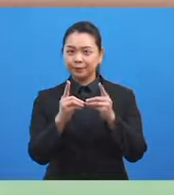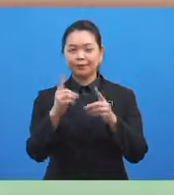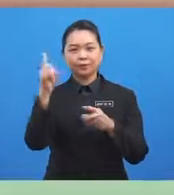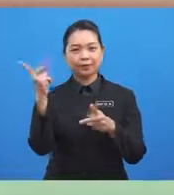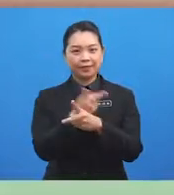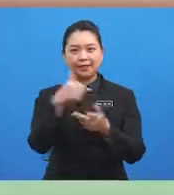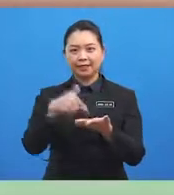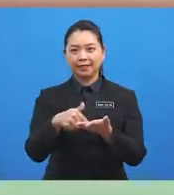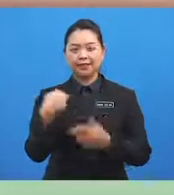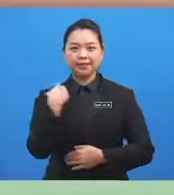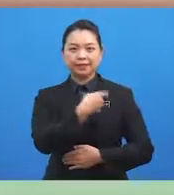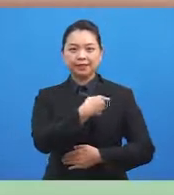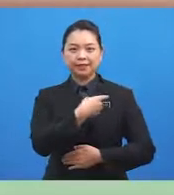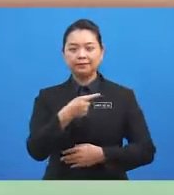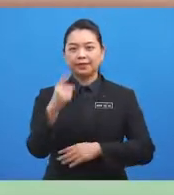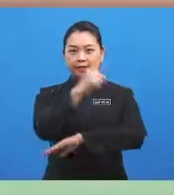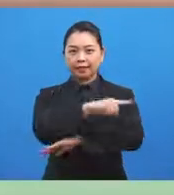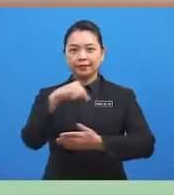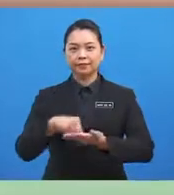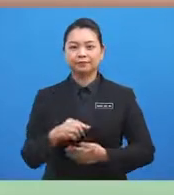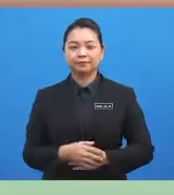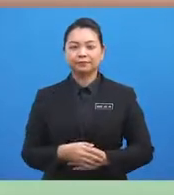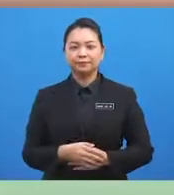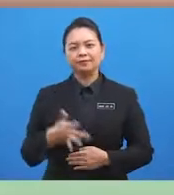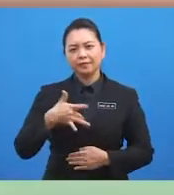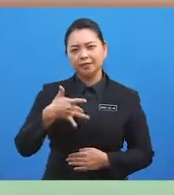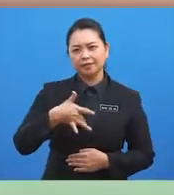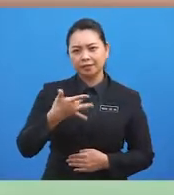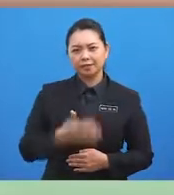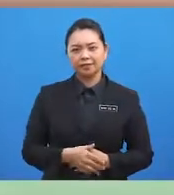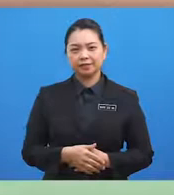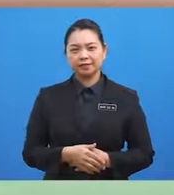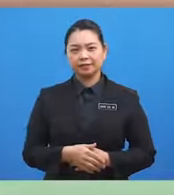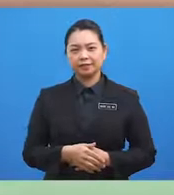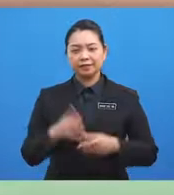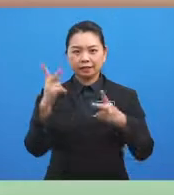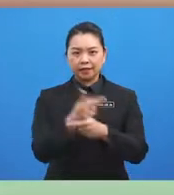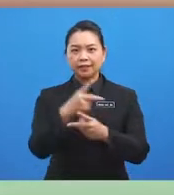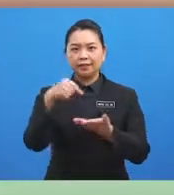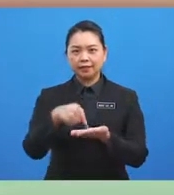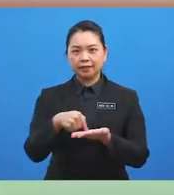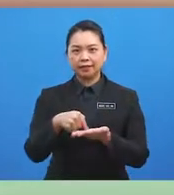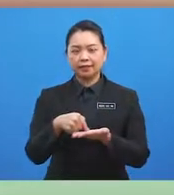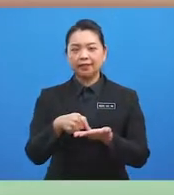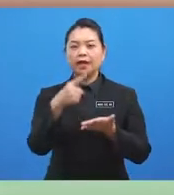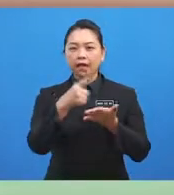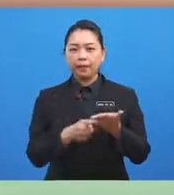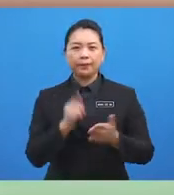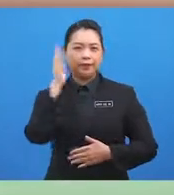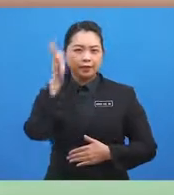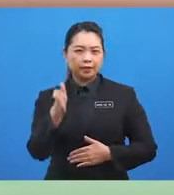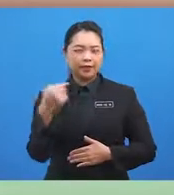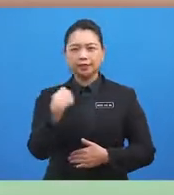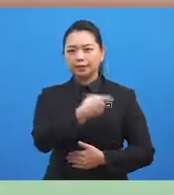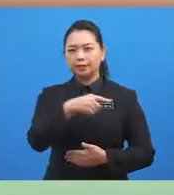kita dalam episod kali ini. Agak-agaknya, pada episod kali ini, apa yang akan